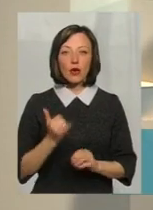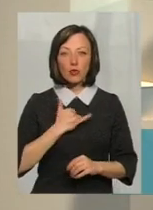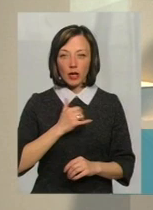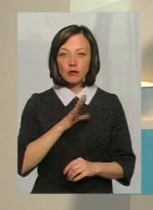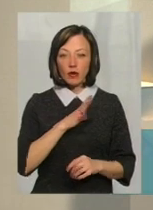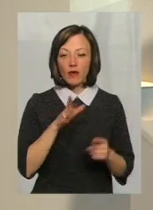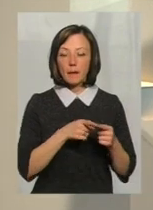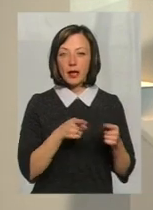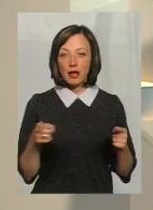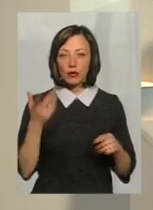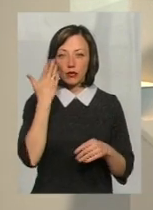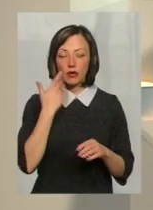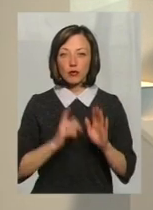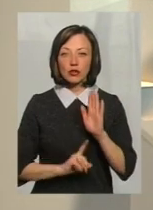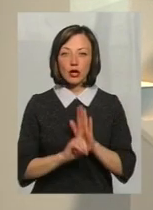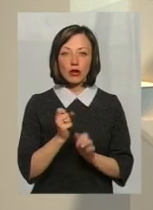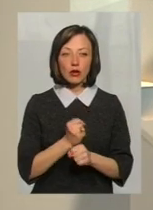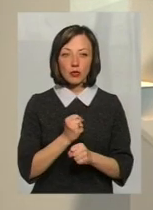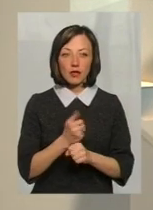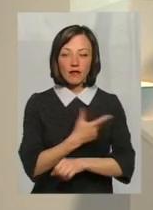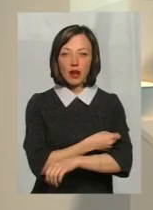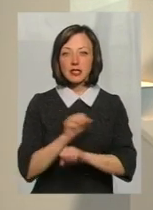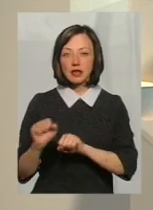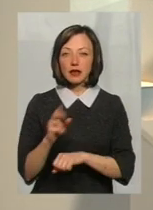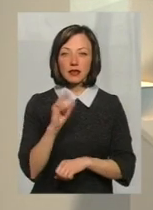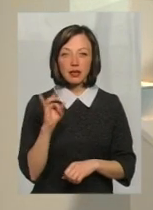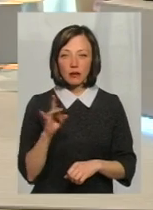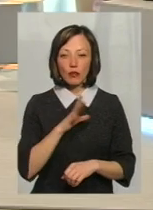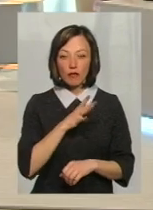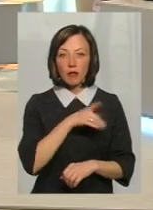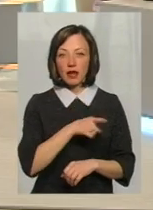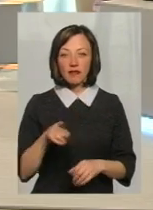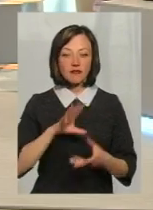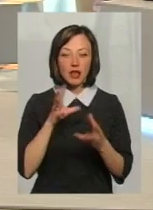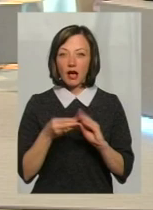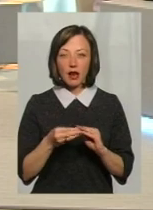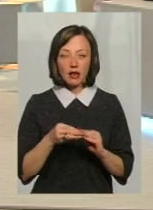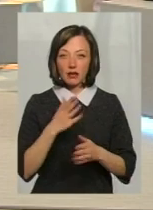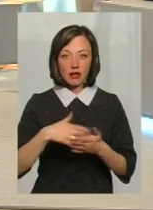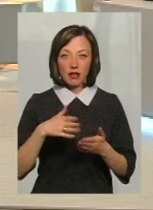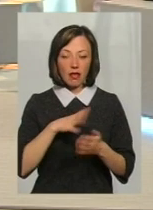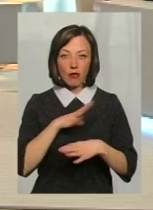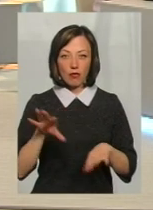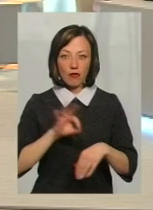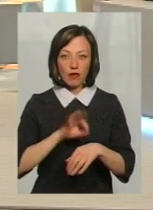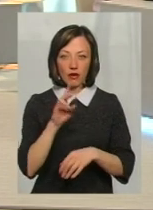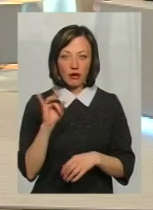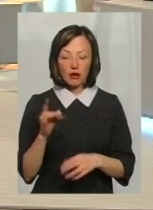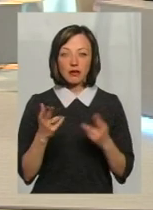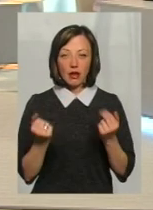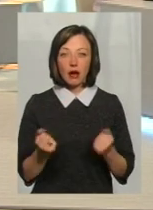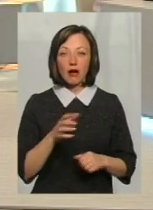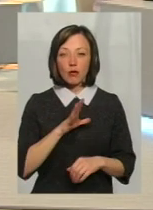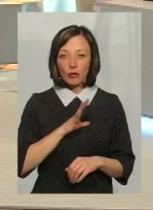період, відколи почали робити вакцинацію від кору, був період, коли взагалі не хворіли на КІР? Так, був.